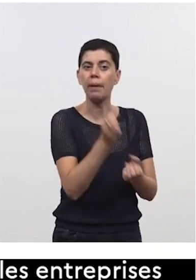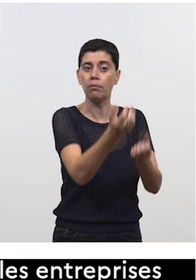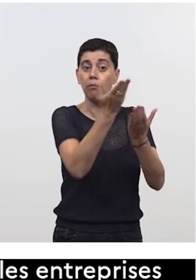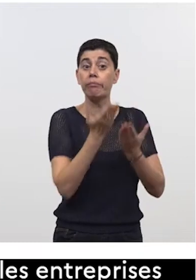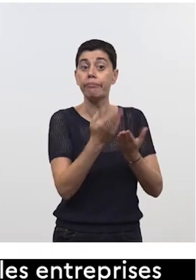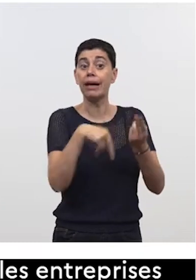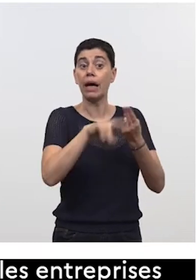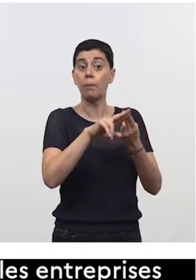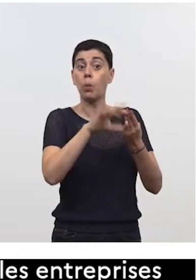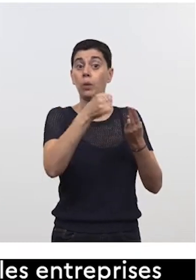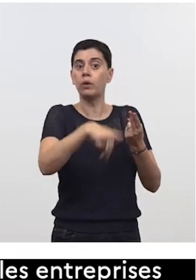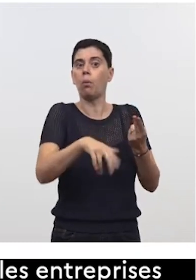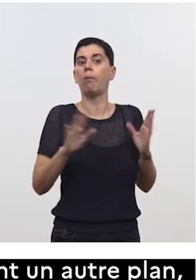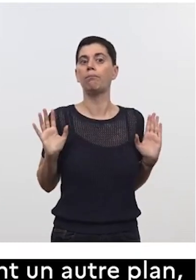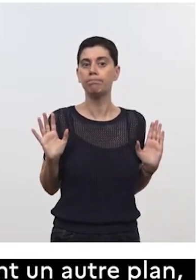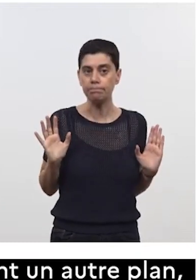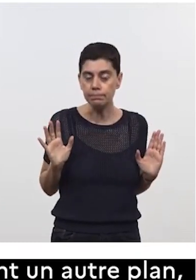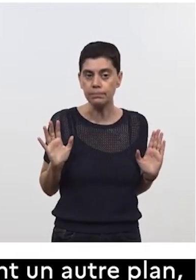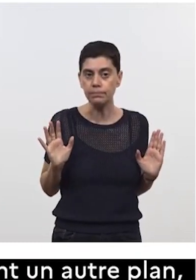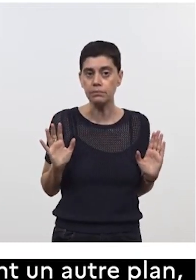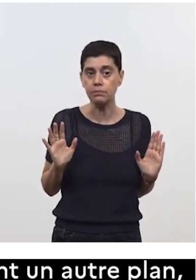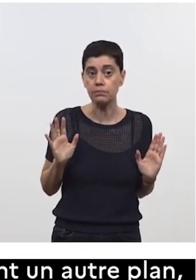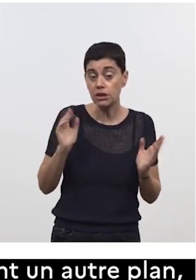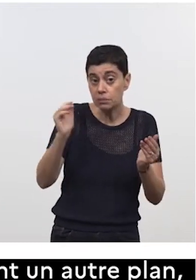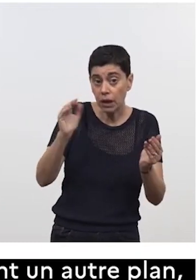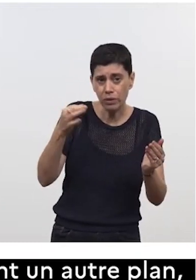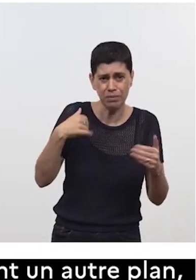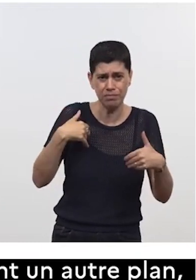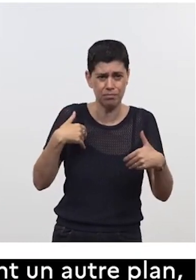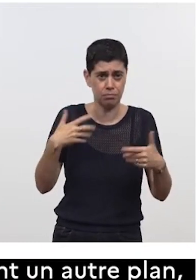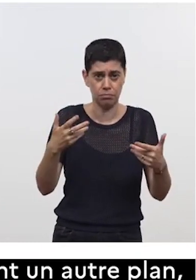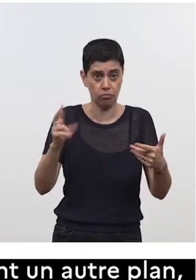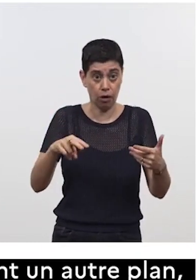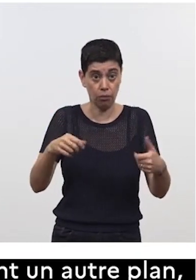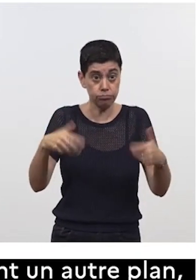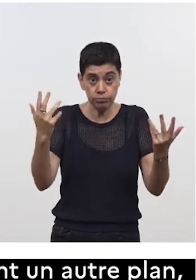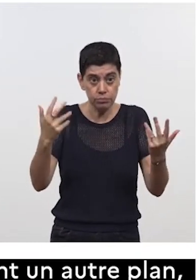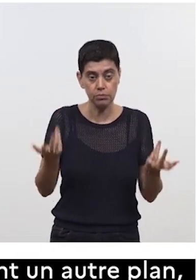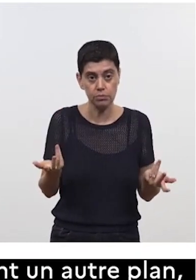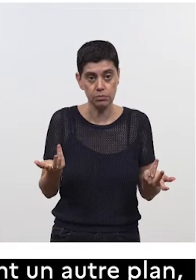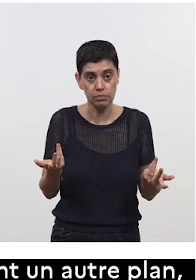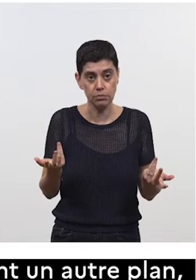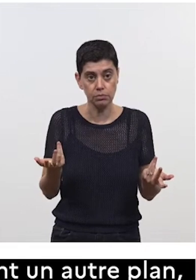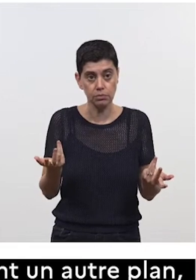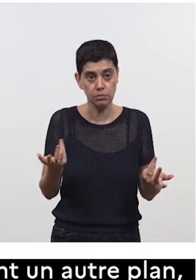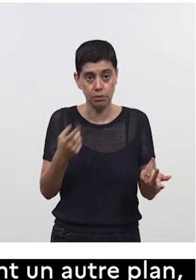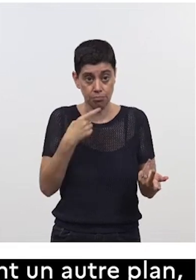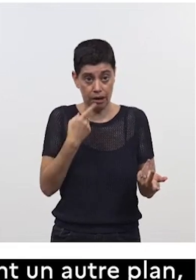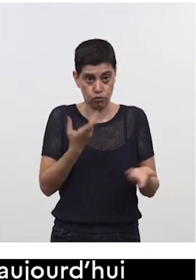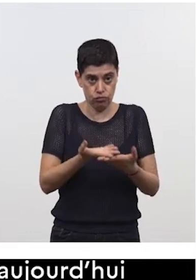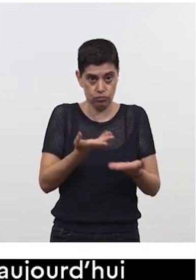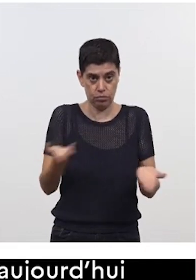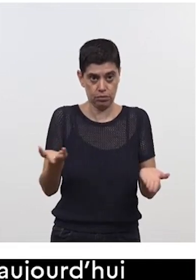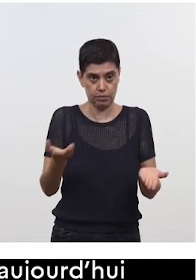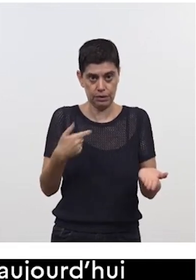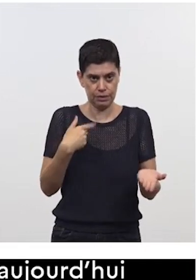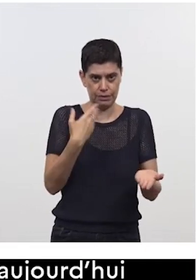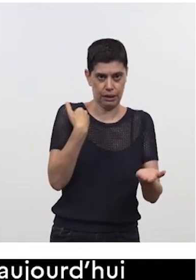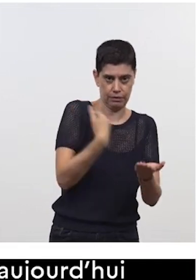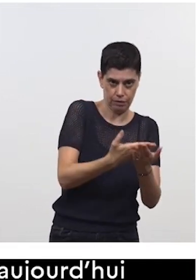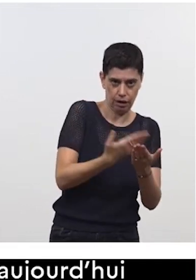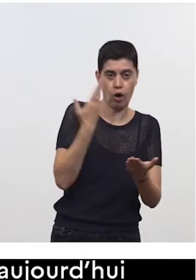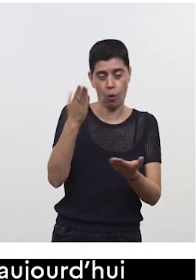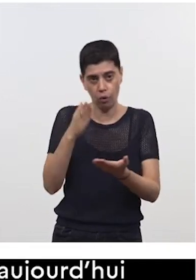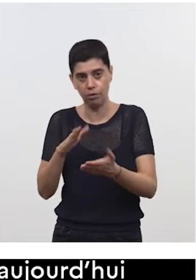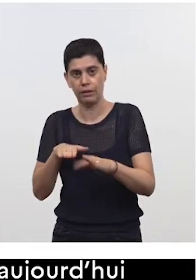du Fed ? Peut-être, je le souhaite, mais j'ai envie de dire, peu importe. Ce n'est pas la même chose. On ne parle pas de la même chose. Et je le redis, 30